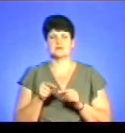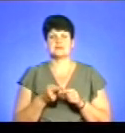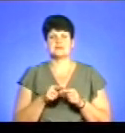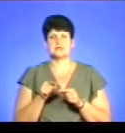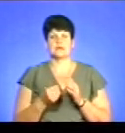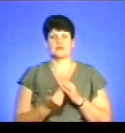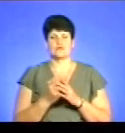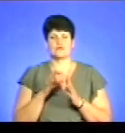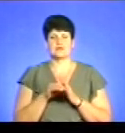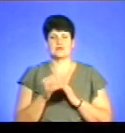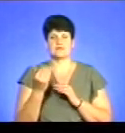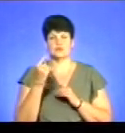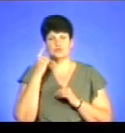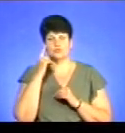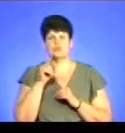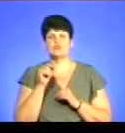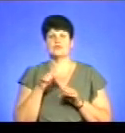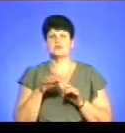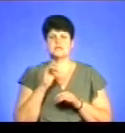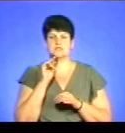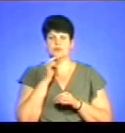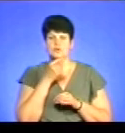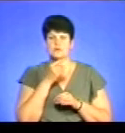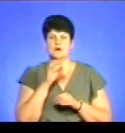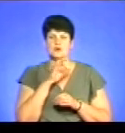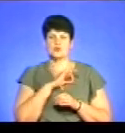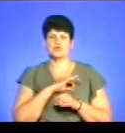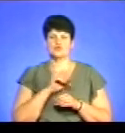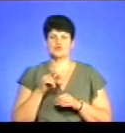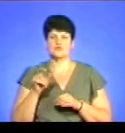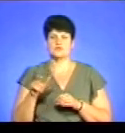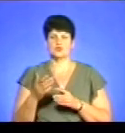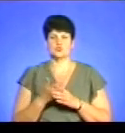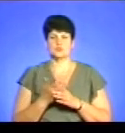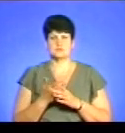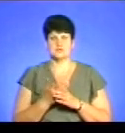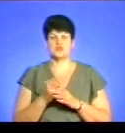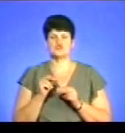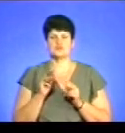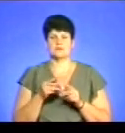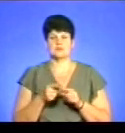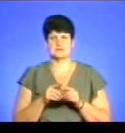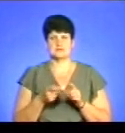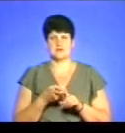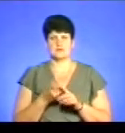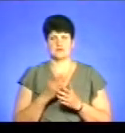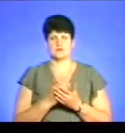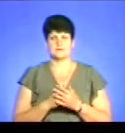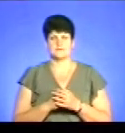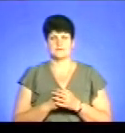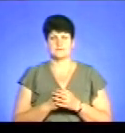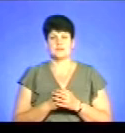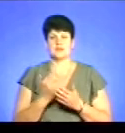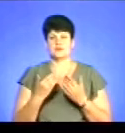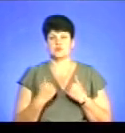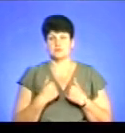Чому саме вирішили зекономити на користувачах субсидій? З чим це пов'язано? Якщо